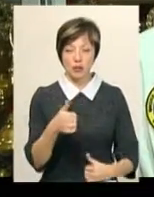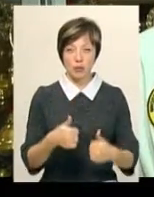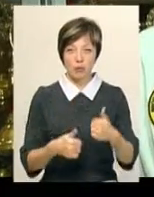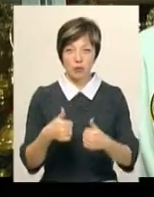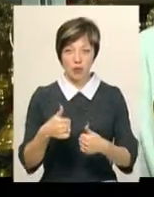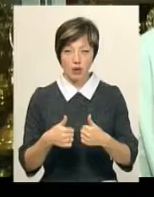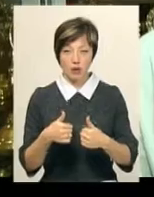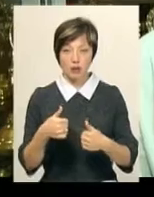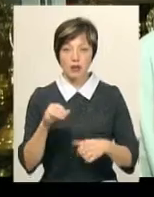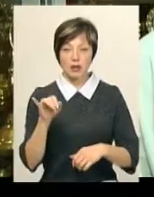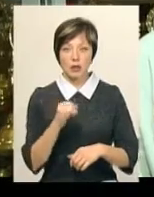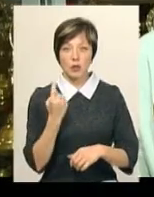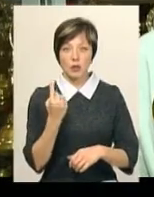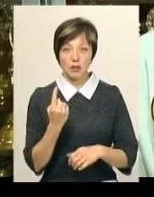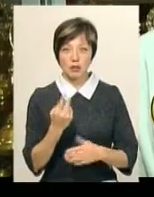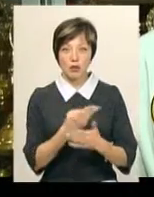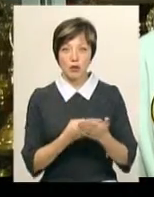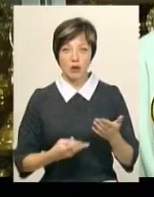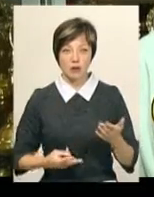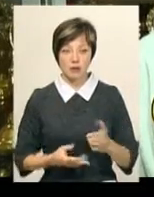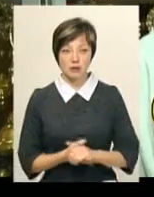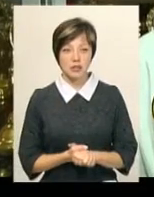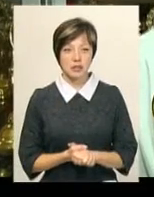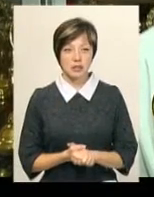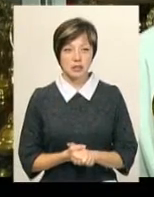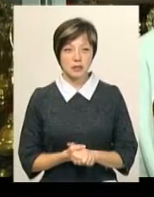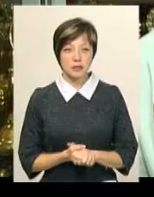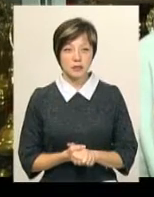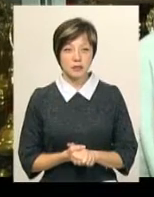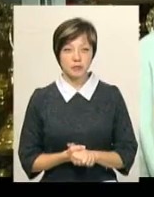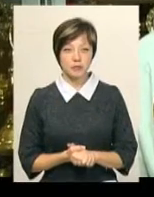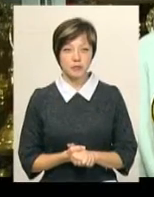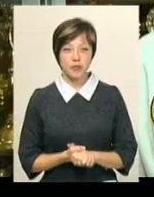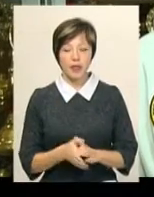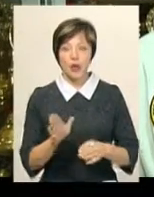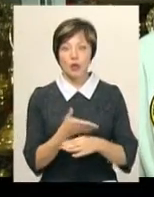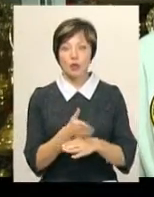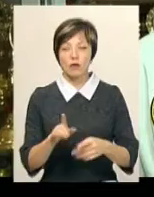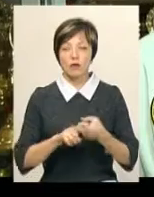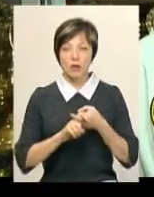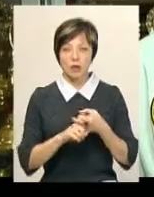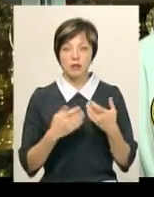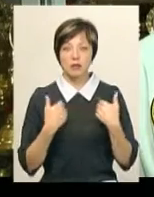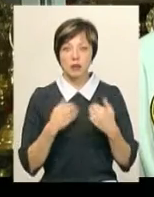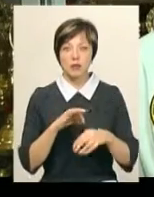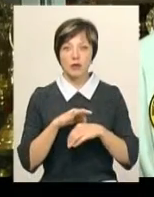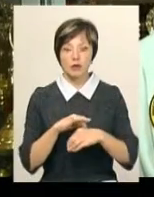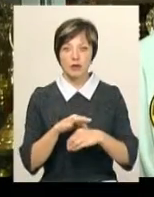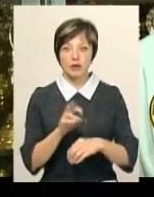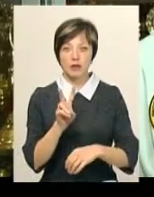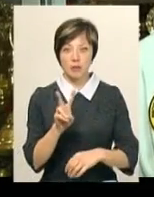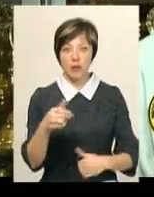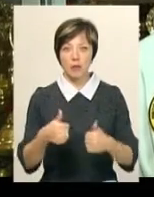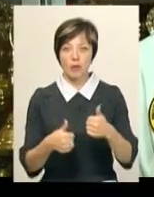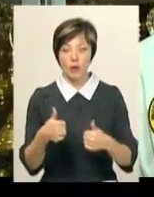і один проіграв. В дозовному контакті я провів 2